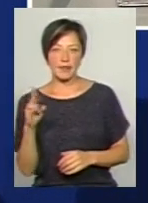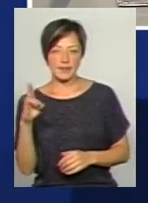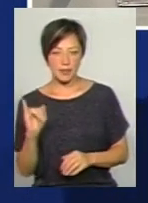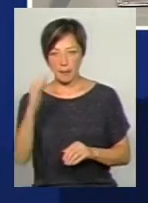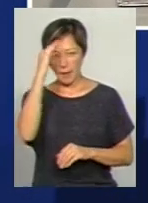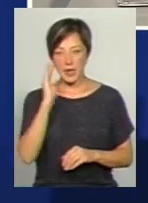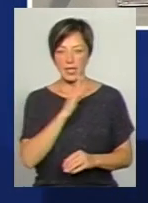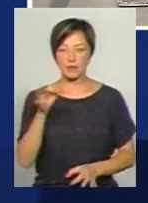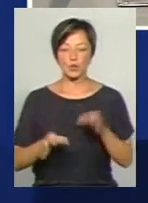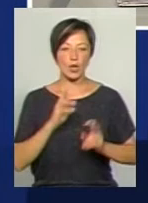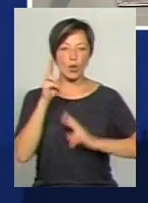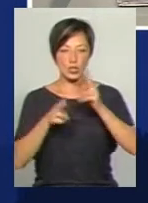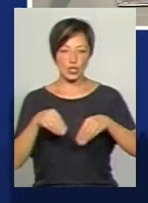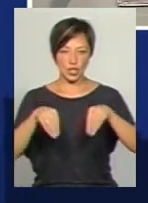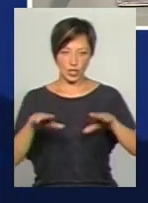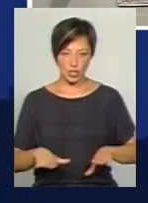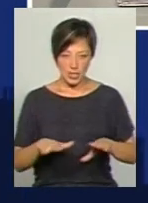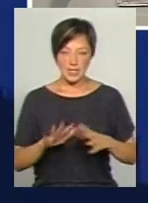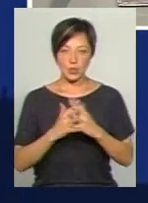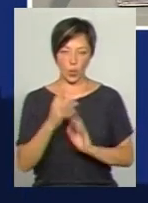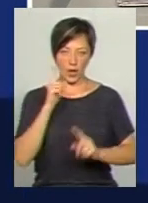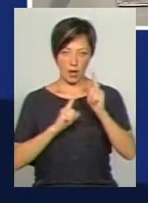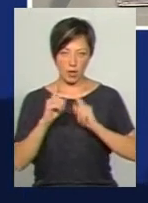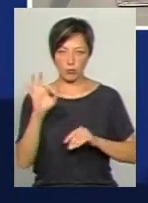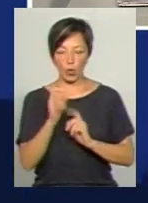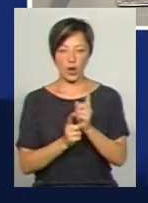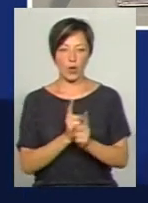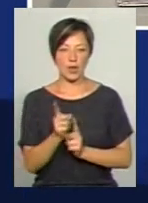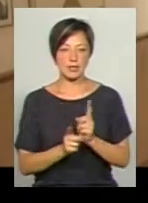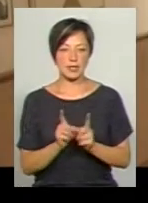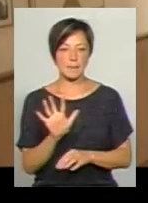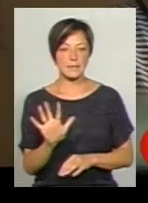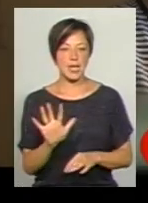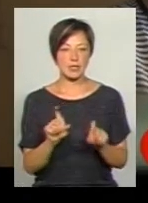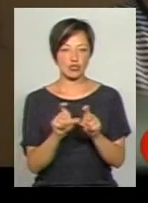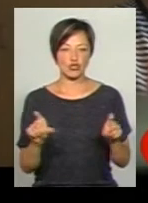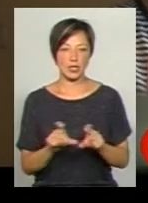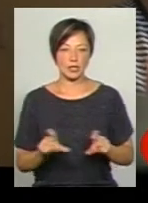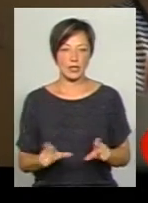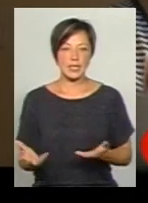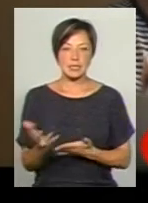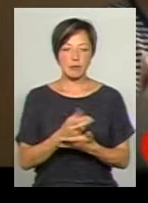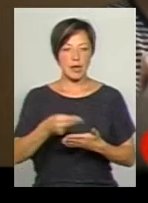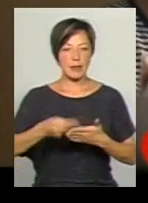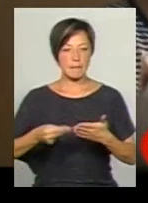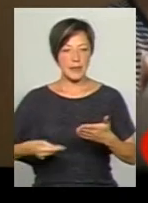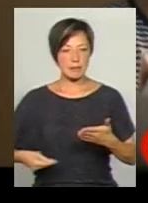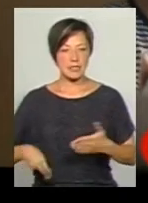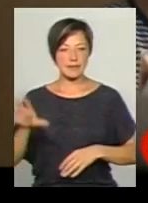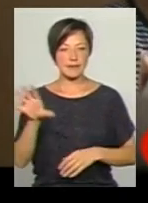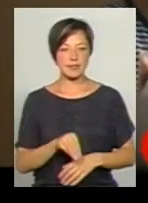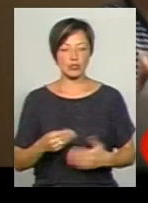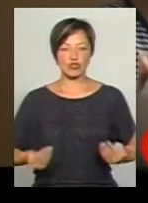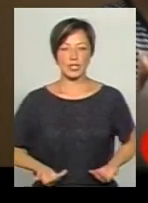школи суді оскаржили рішення Лісогринівецької сільської ради про реорганізацію п'яти шкіл. Збирали підписи всіх жителів села,